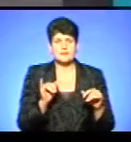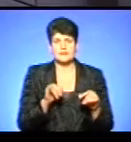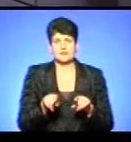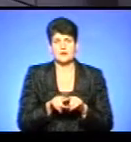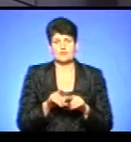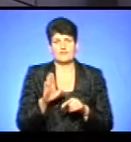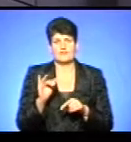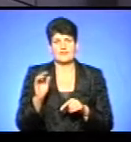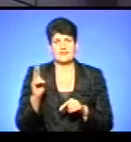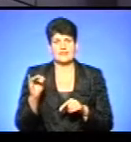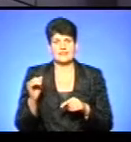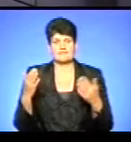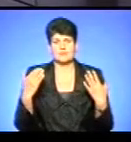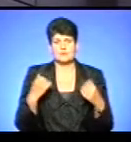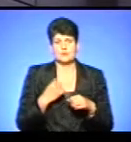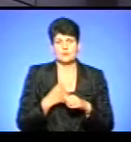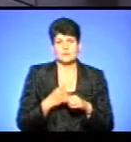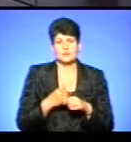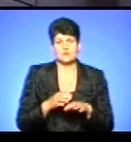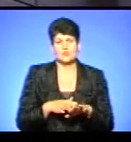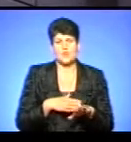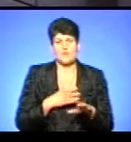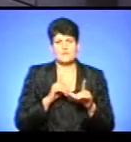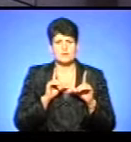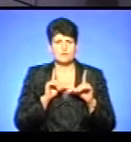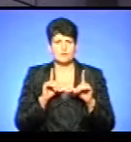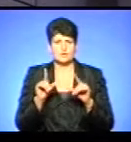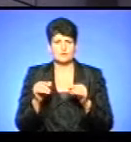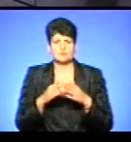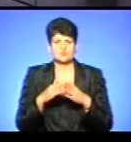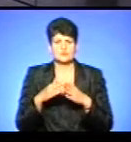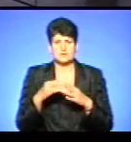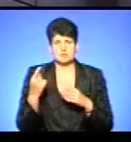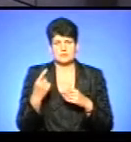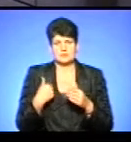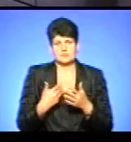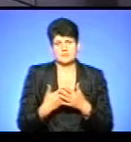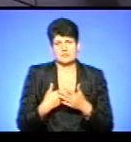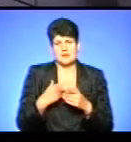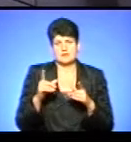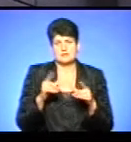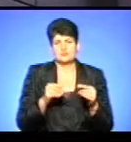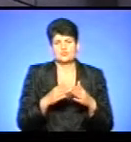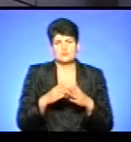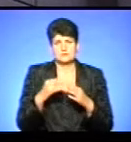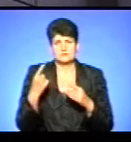вікенди, вихідні, якісь ми собі просто робили якісь довгі поїздки. Я їздив у сусідній області, в